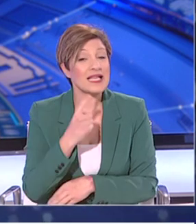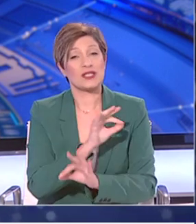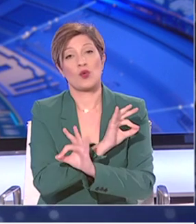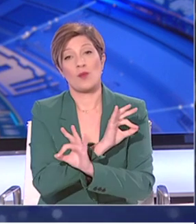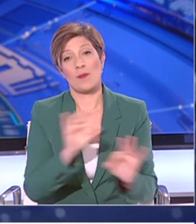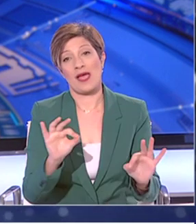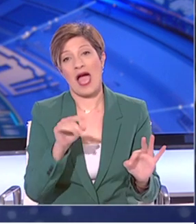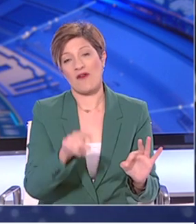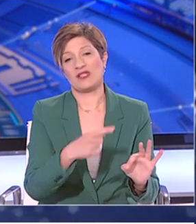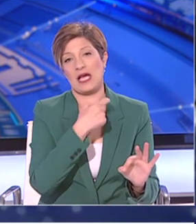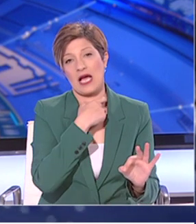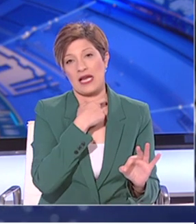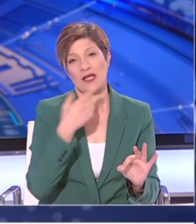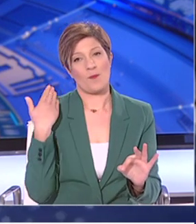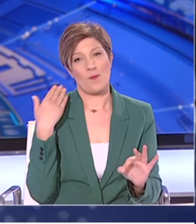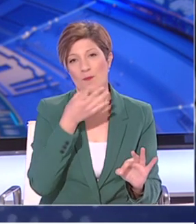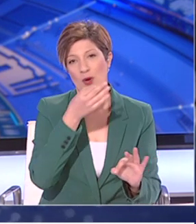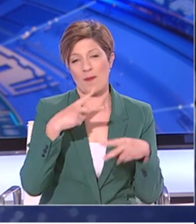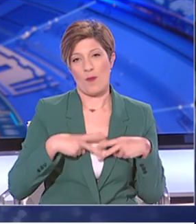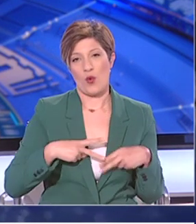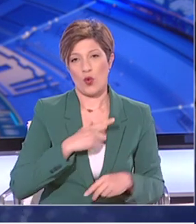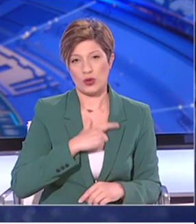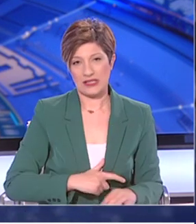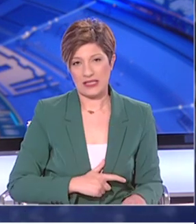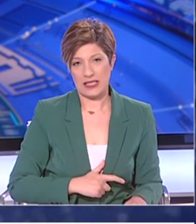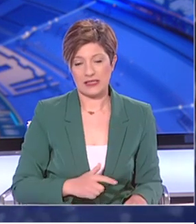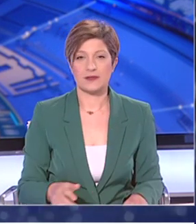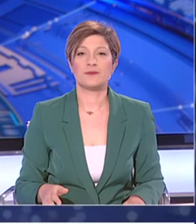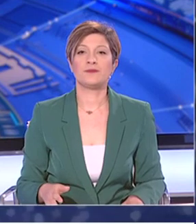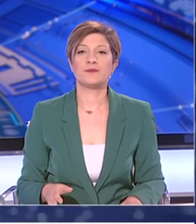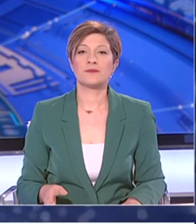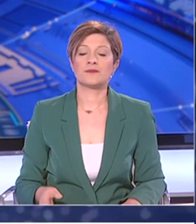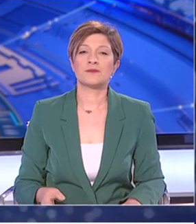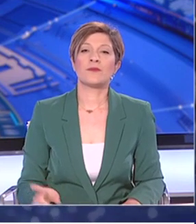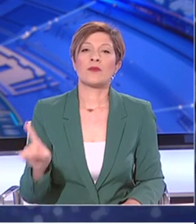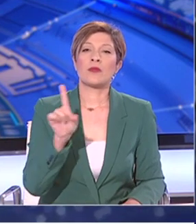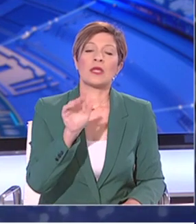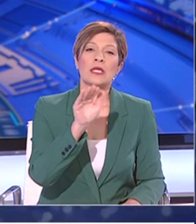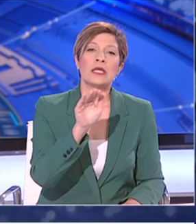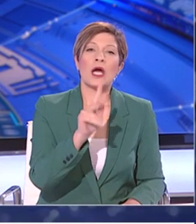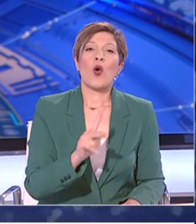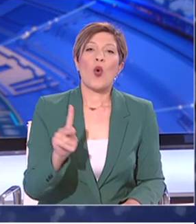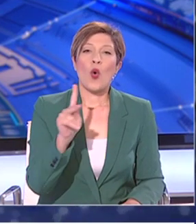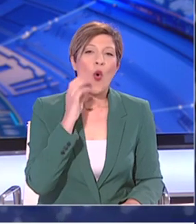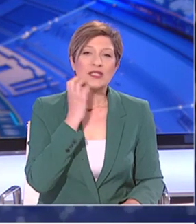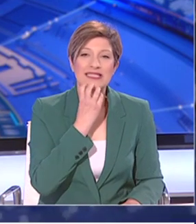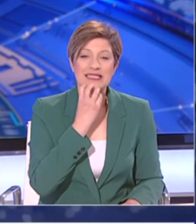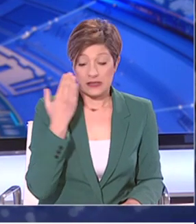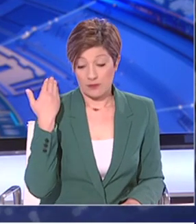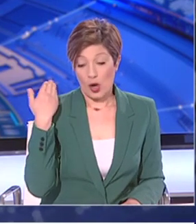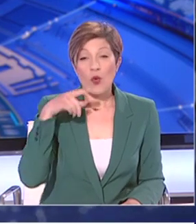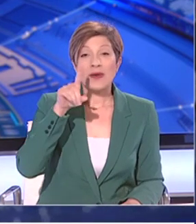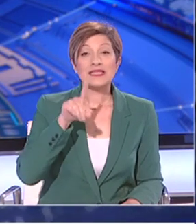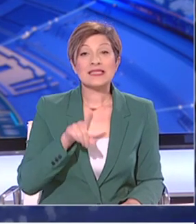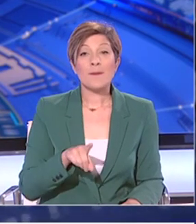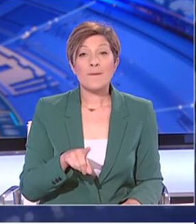των εξοπλισμών που προανάφεραν και πριν λίγες μέρες ο Υπουργός της Υγείας. Με ακόμα μια ρωτήση στον κύριο Κοστρίκη. Τις προηγούμενες μέρες